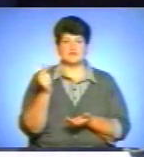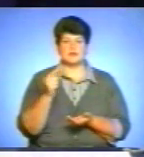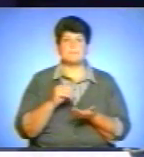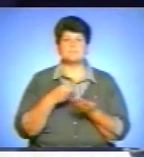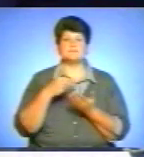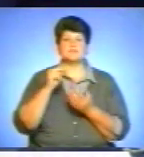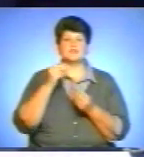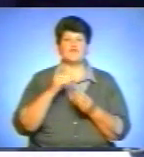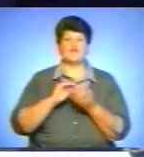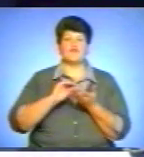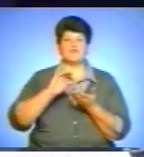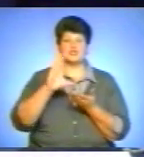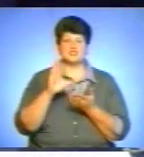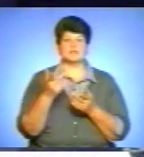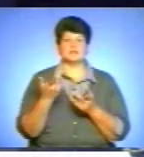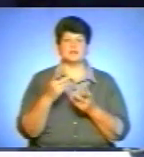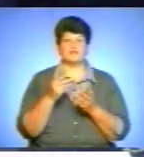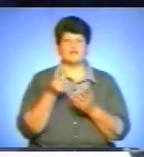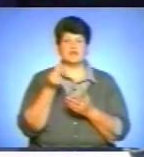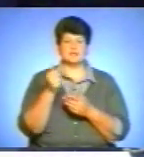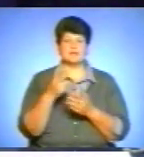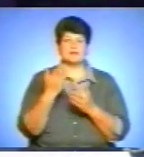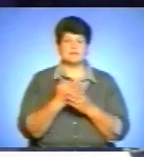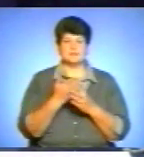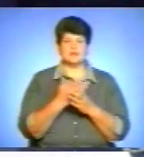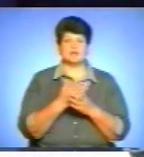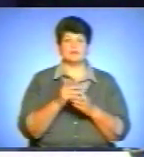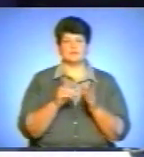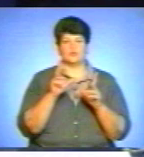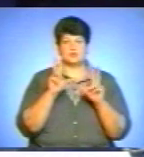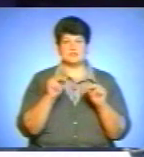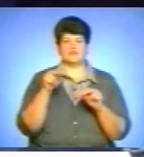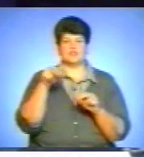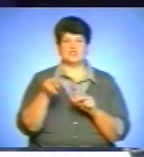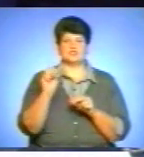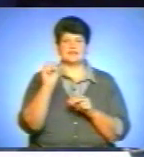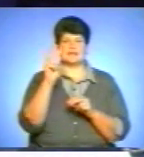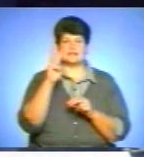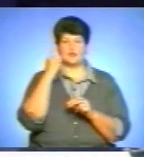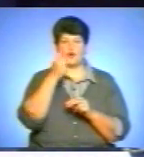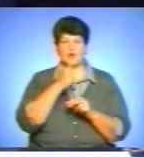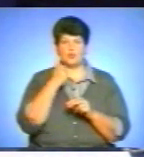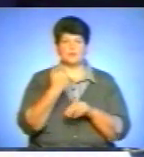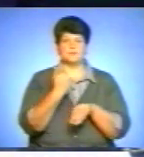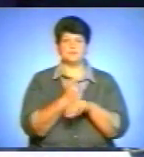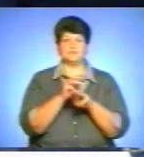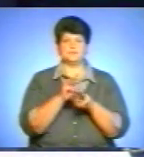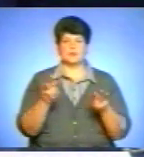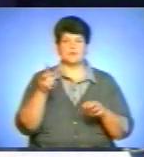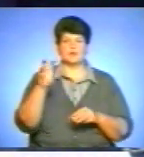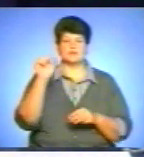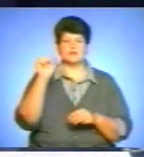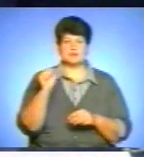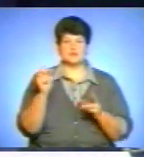виплати та встановити нові пільги ветеранам уряд обіцяє вже з 2013 року. Прем'єр-міністр України Микола Азаров під час зустрічі з